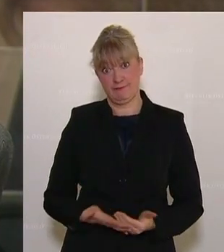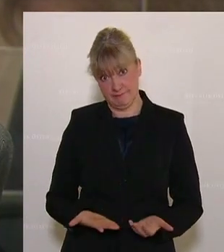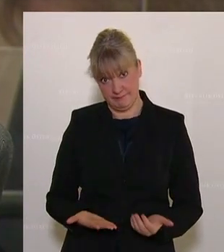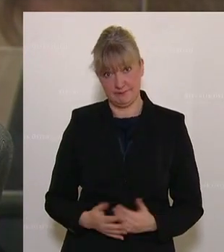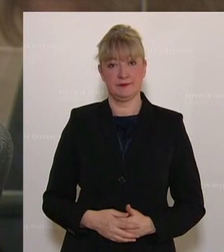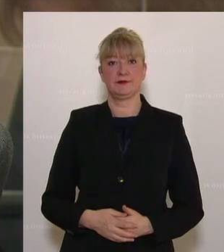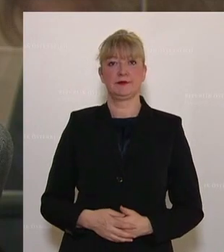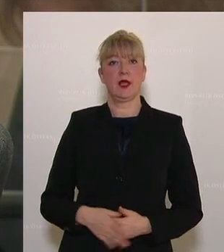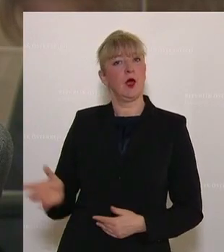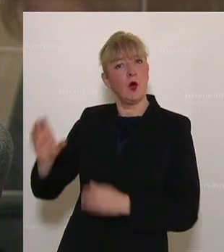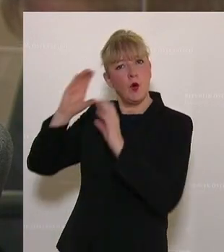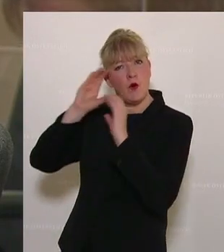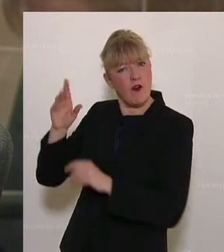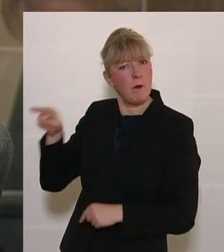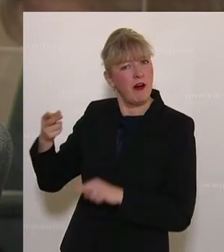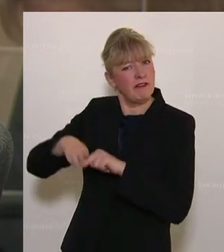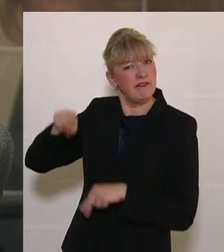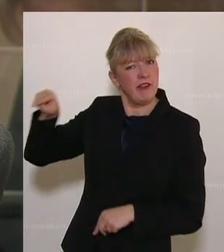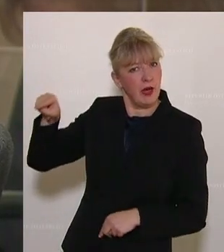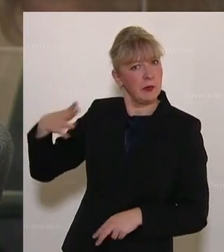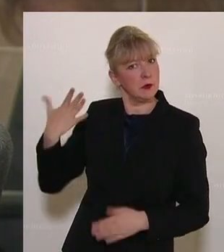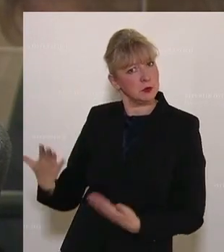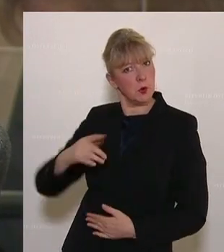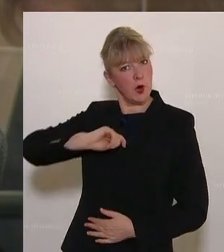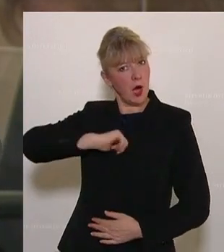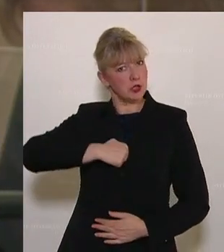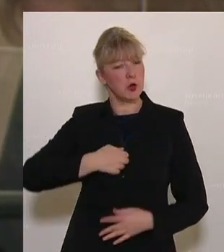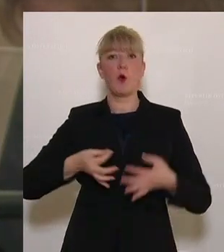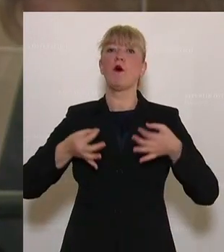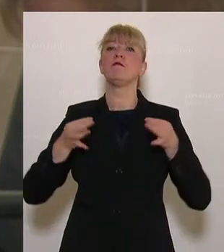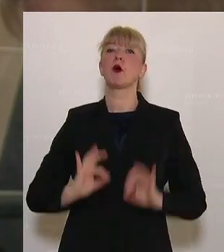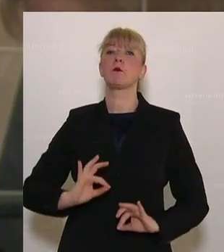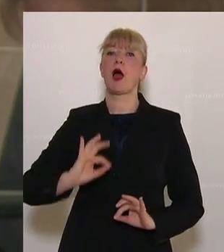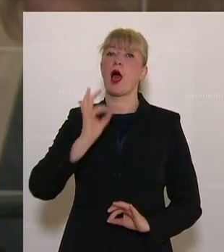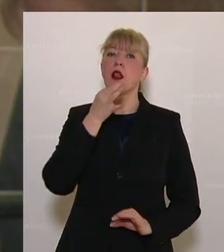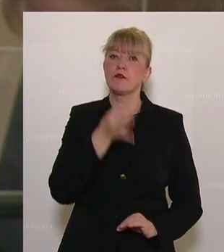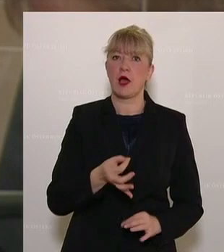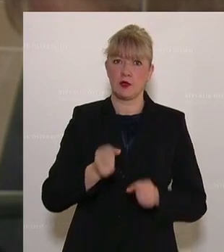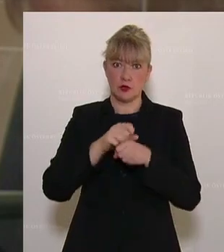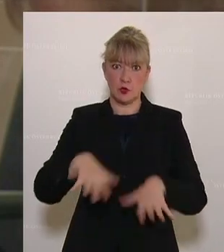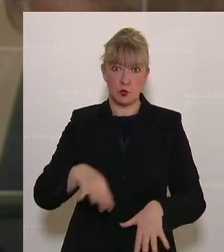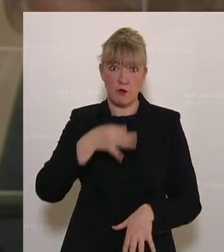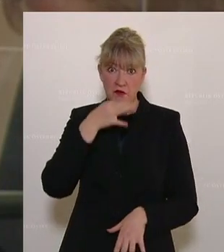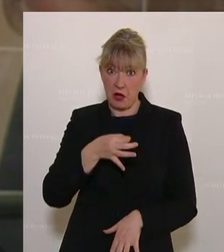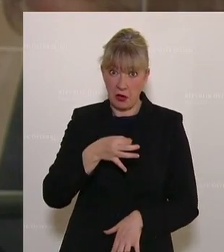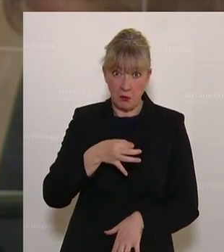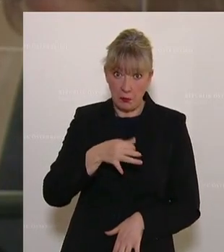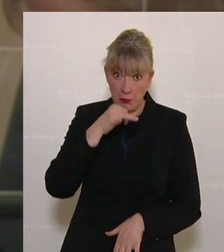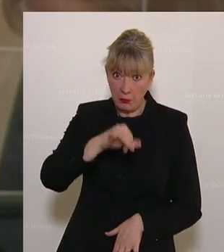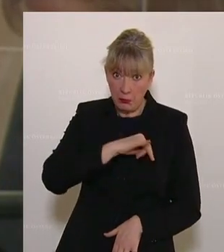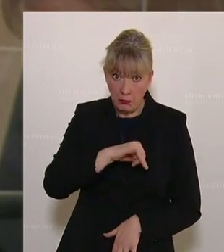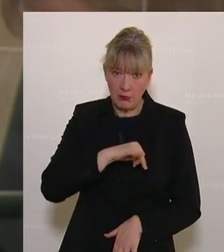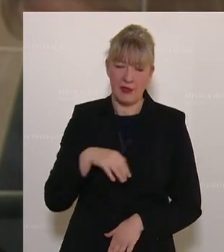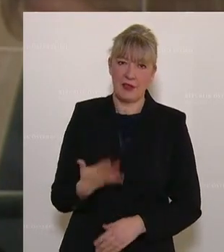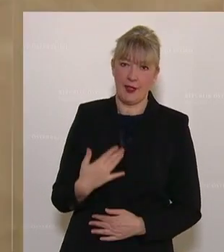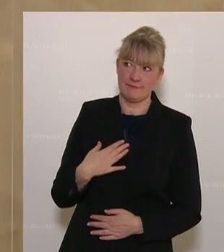Und wenn die ÖVP die Einstellung hat, dass Formalfragen und Strukturfragen nicht relevant sind, dann